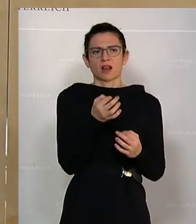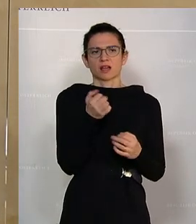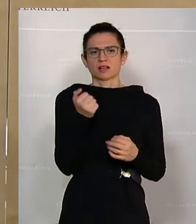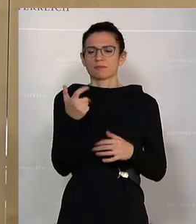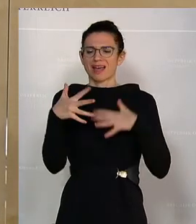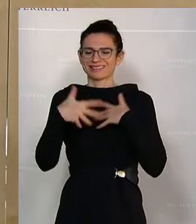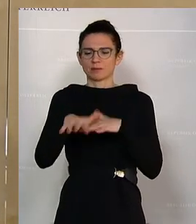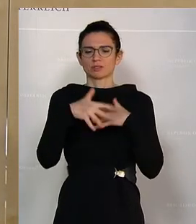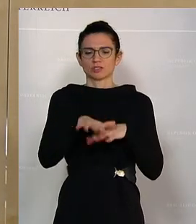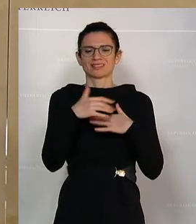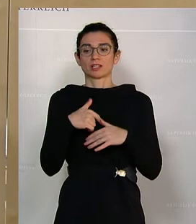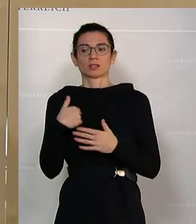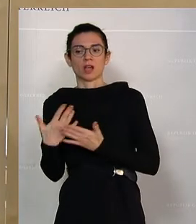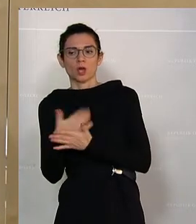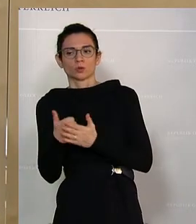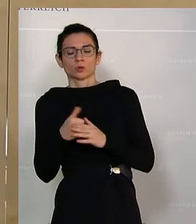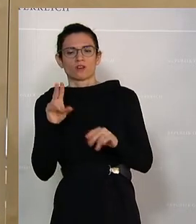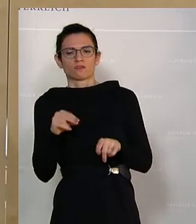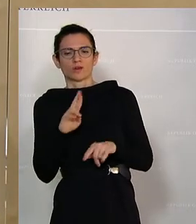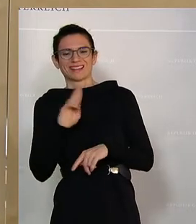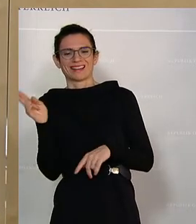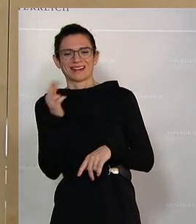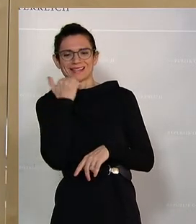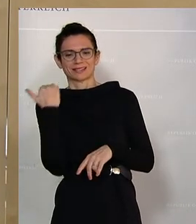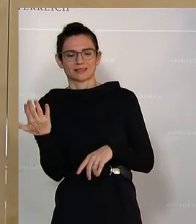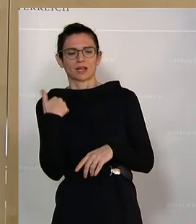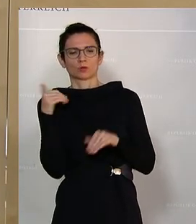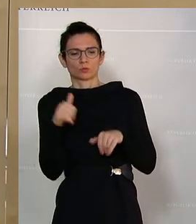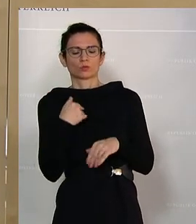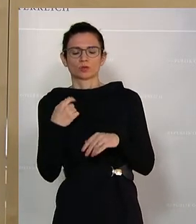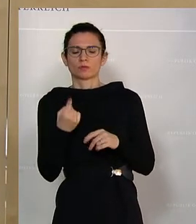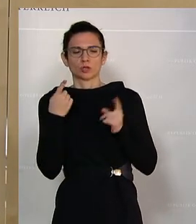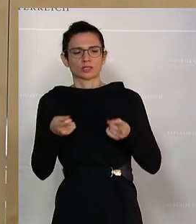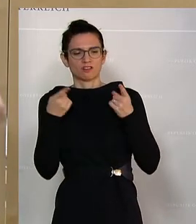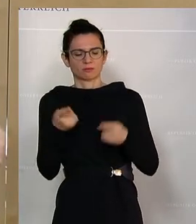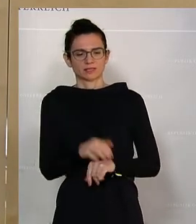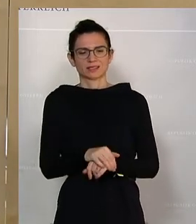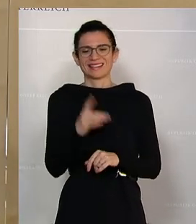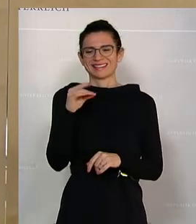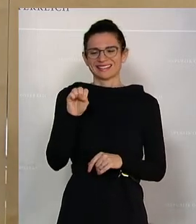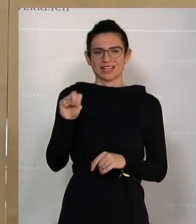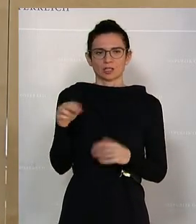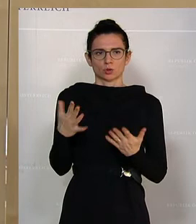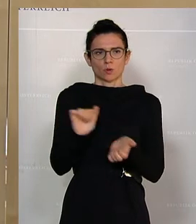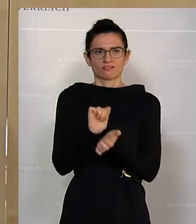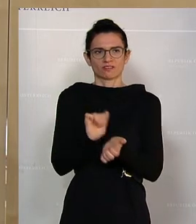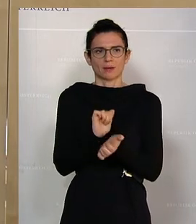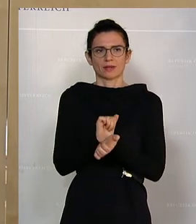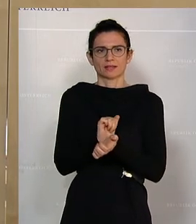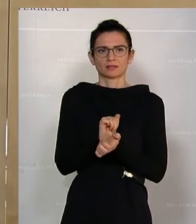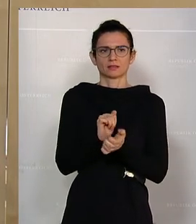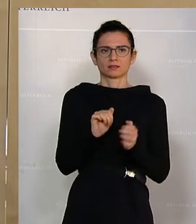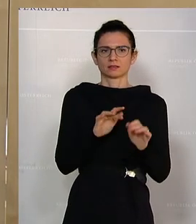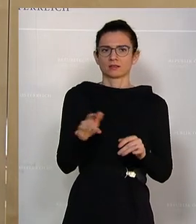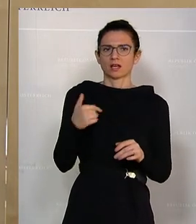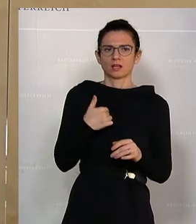Demonstrationen von rechtsradikalen Gruppen unterwandelt werden, sehr wachsam sein müssen. Diesen Auftrag hat das DSN, weil es auch ein persönliches,